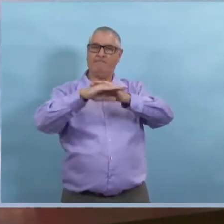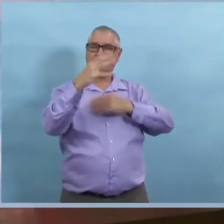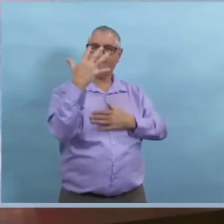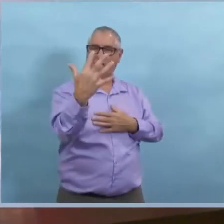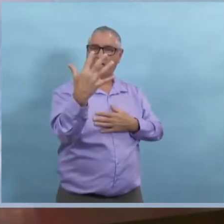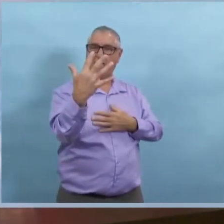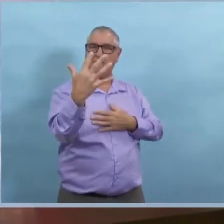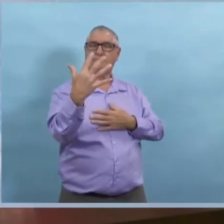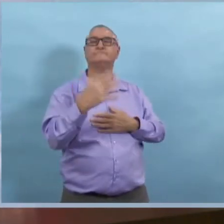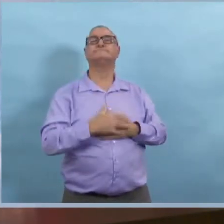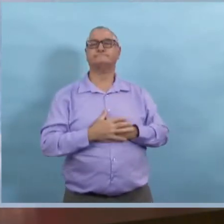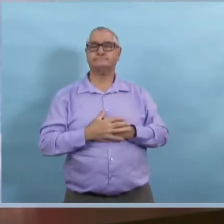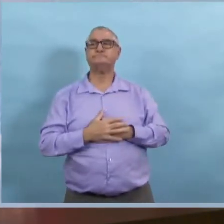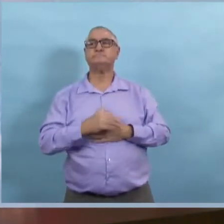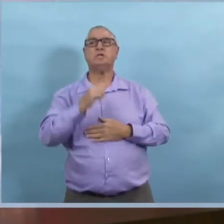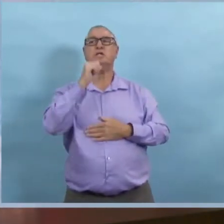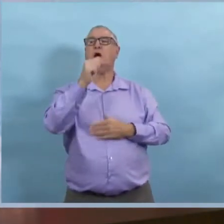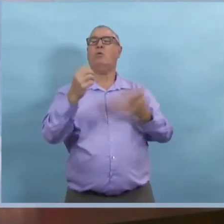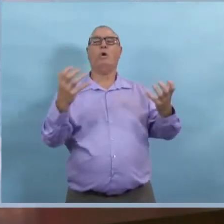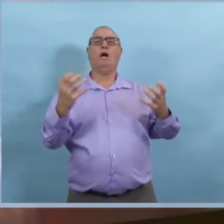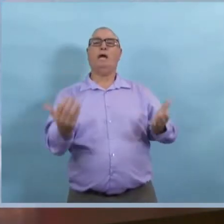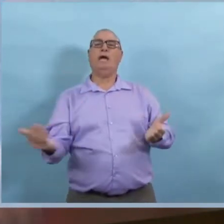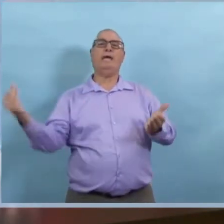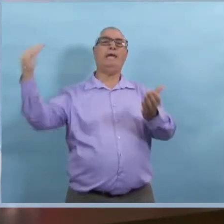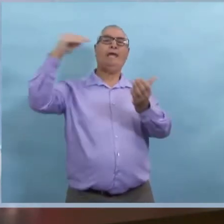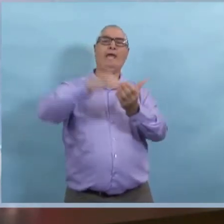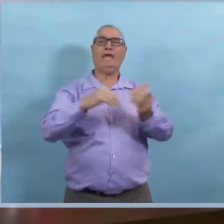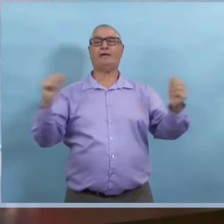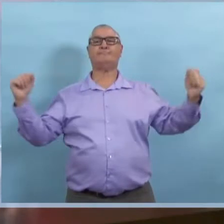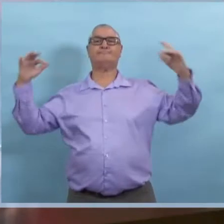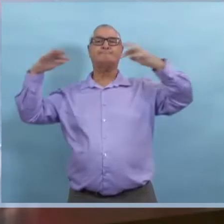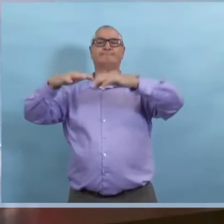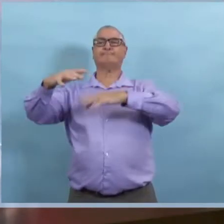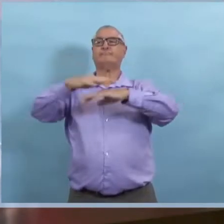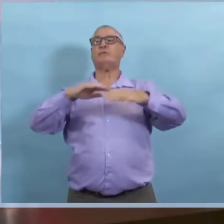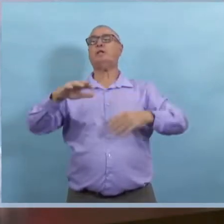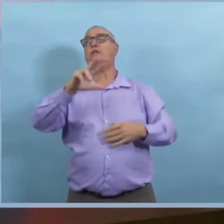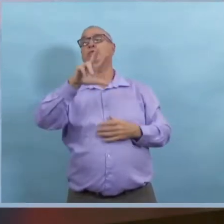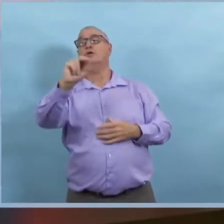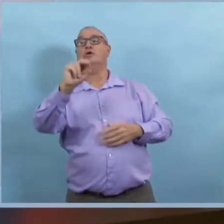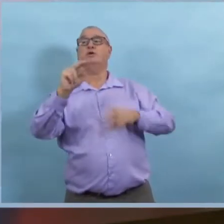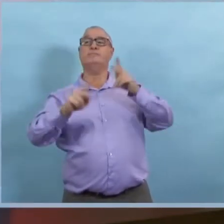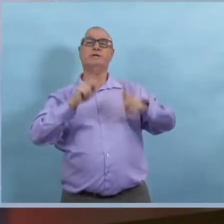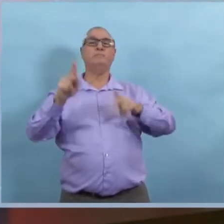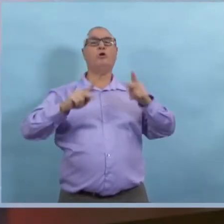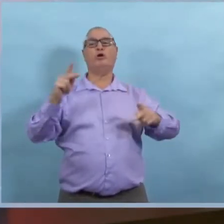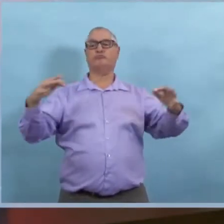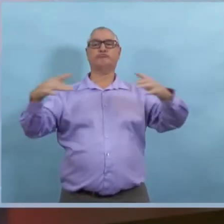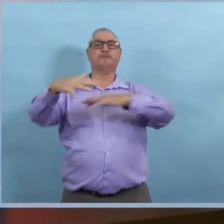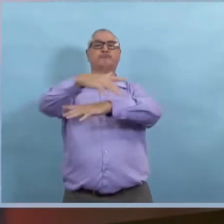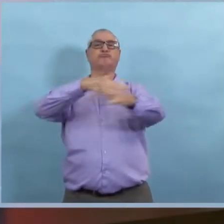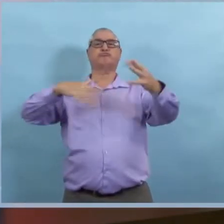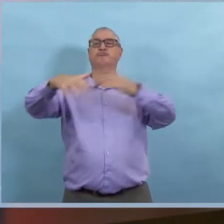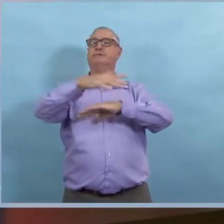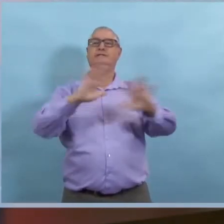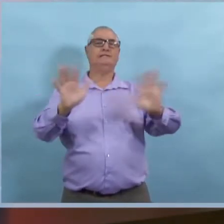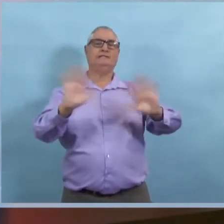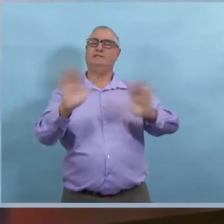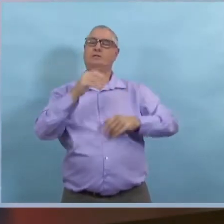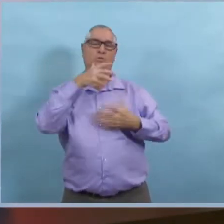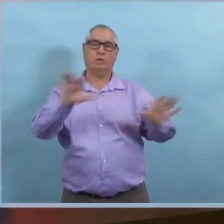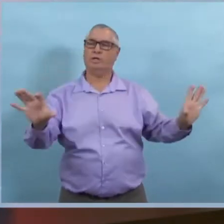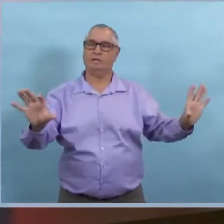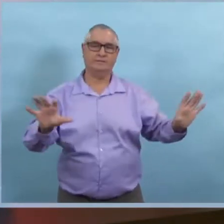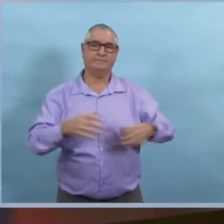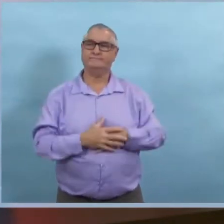au niveau personnel ou entreprise. Donc, c'est chez vous, dans les bars, dans les salons, dans les restaurants, des gens qui se rassemblent dans